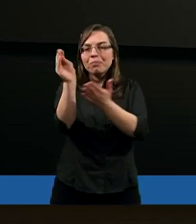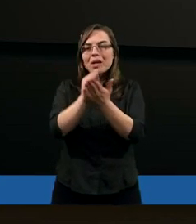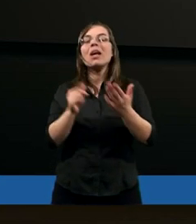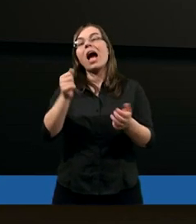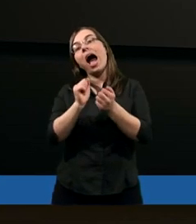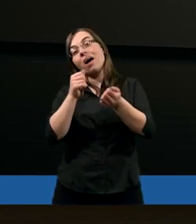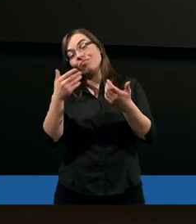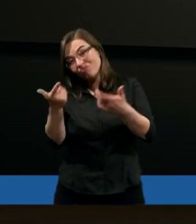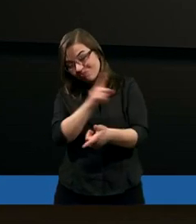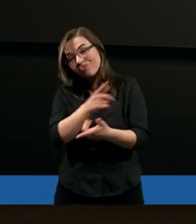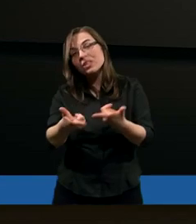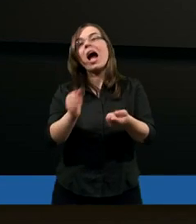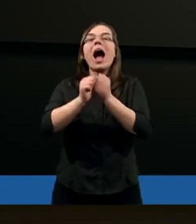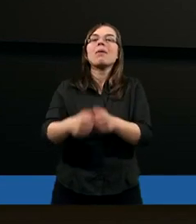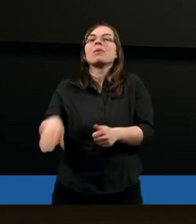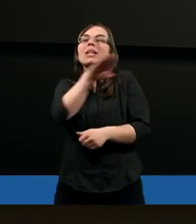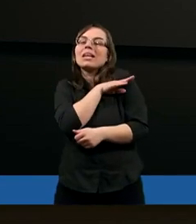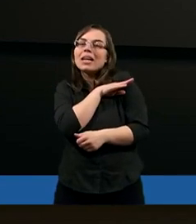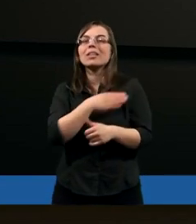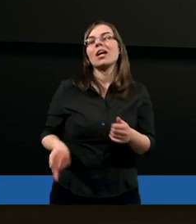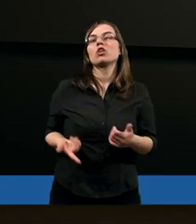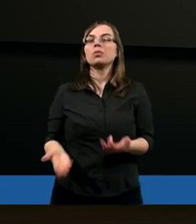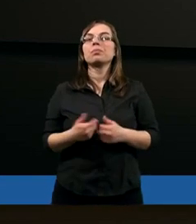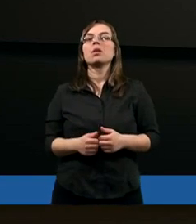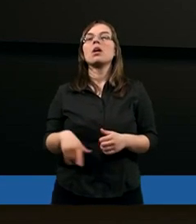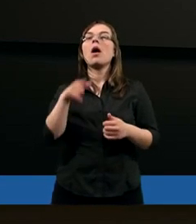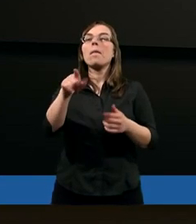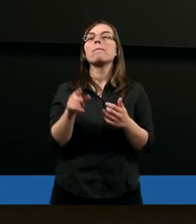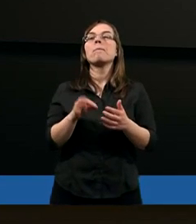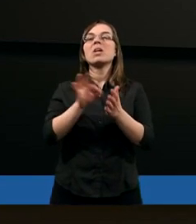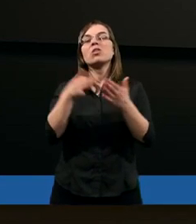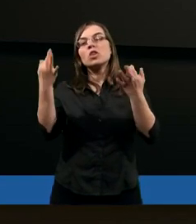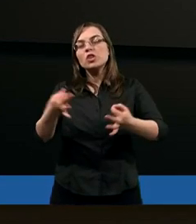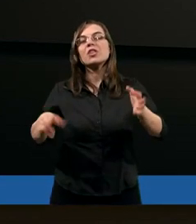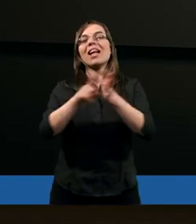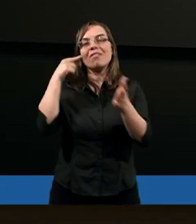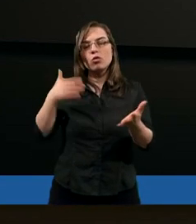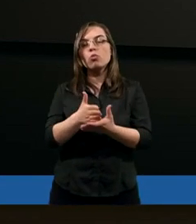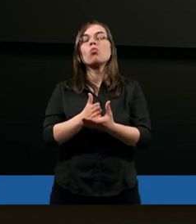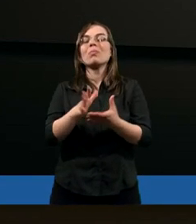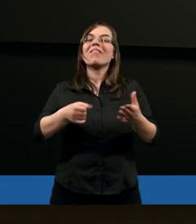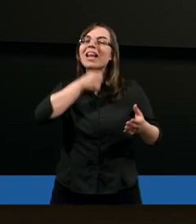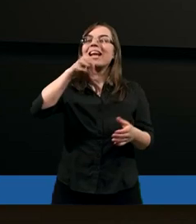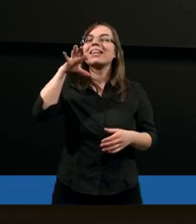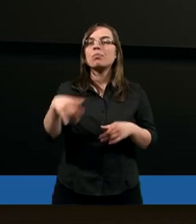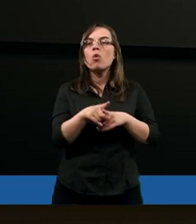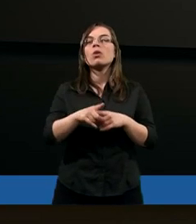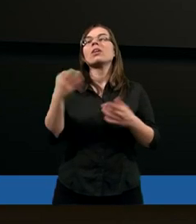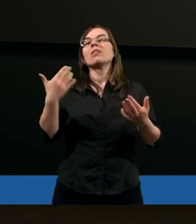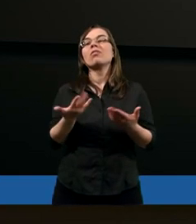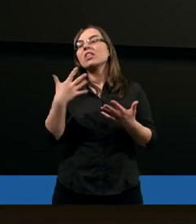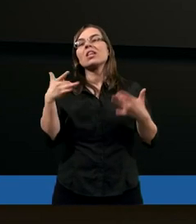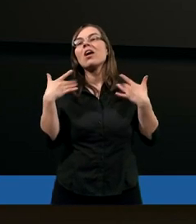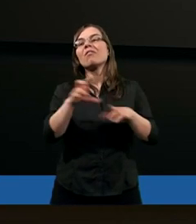giniesz. Myślę, że podobne problemy można spotkać i dzisiaj w służbie starszych zboru. Oczywiście nie